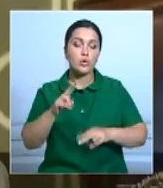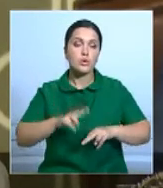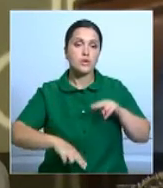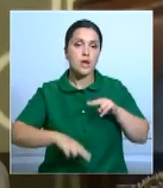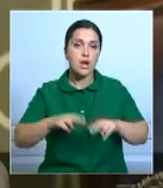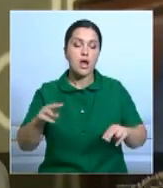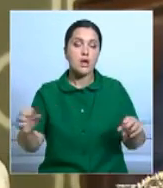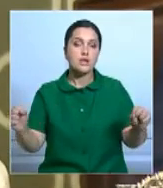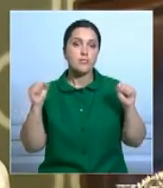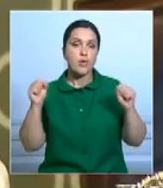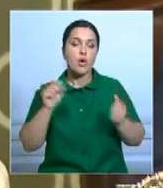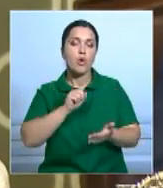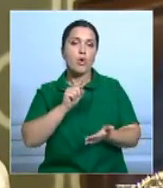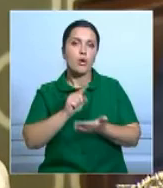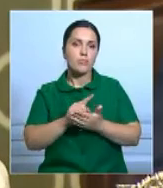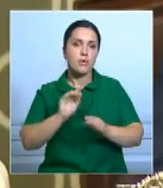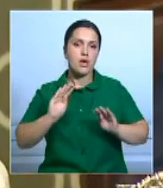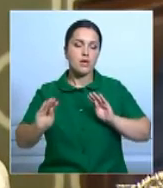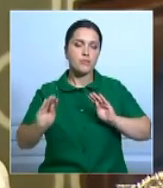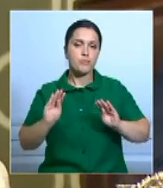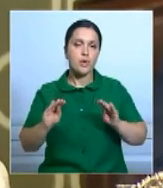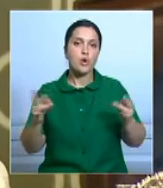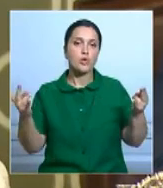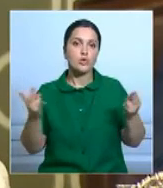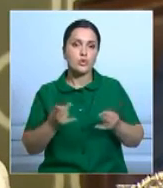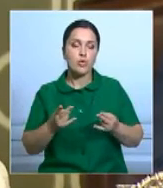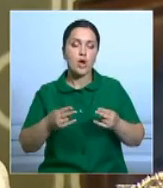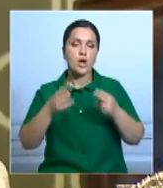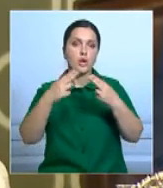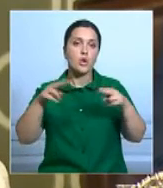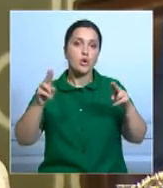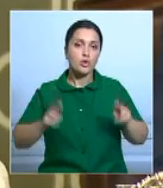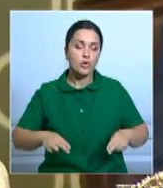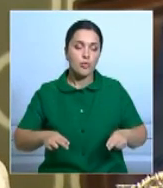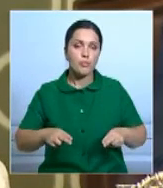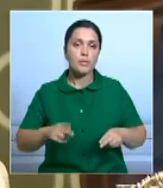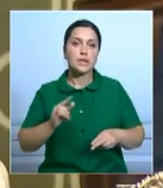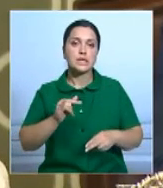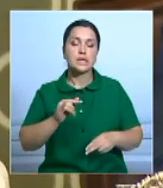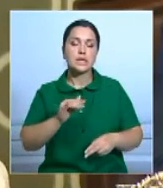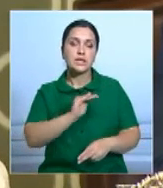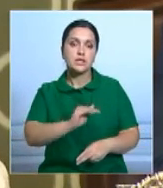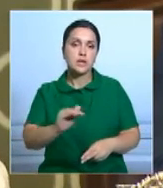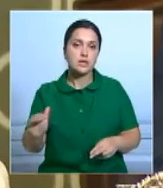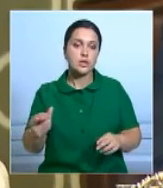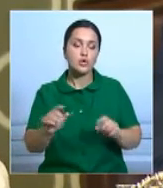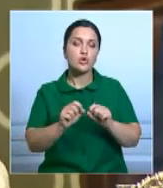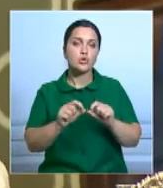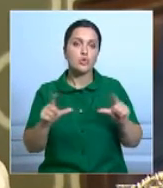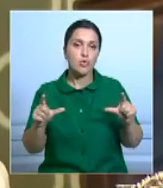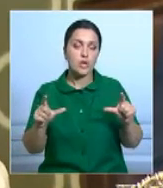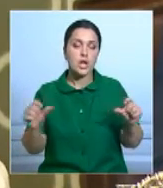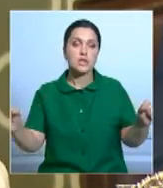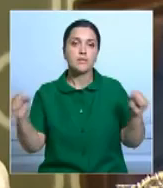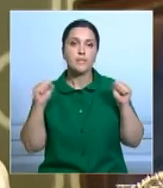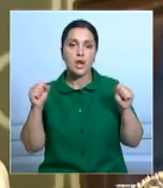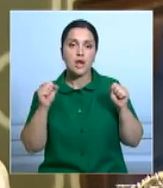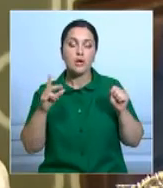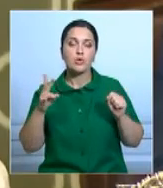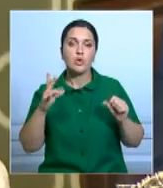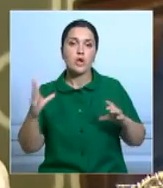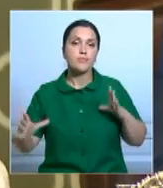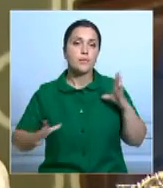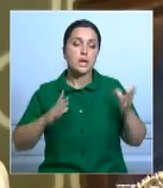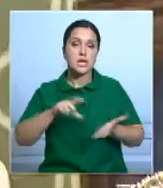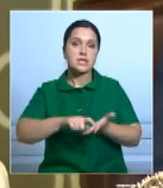спортивной инфраструктуры, дворовые группы, детско-юношеские спортивные школы, спортивные залы